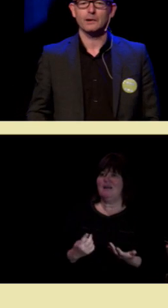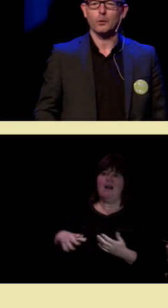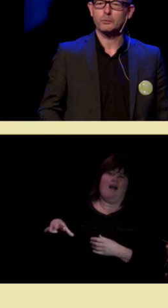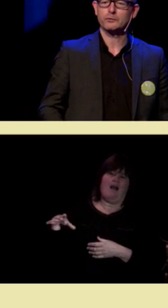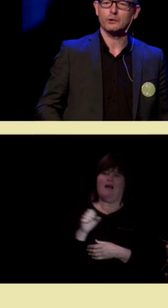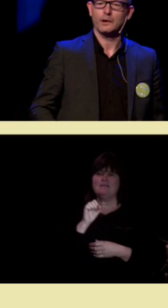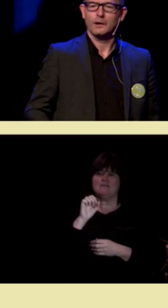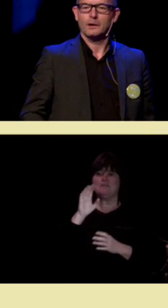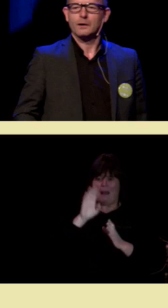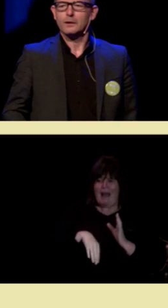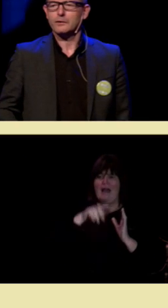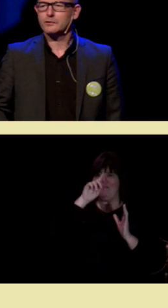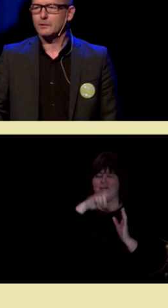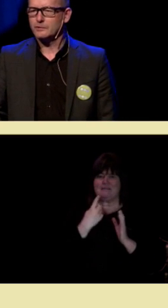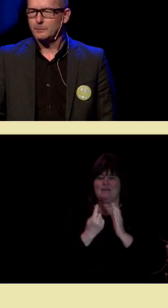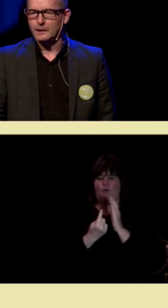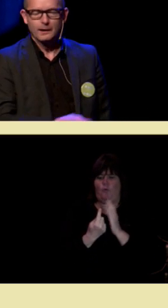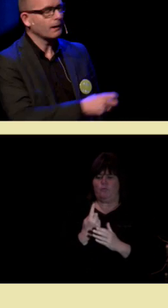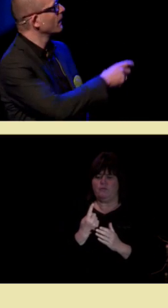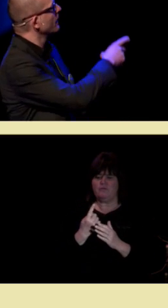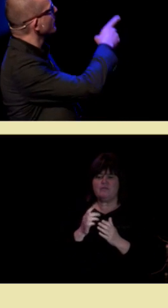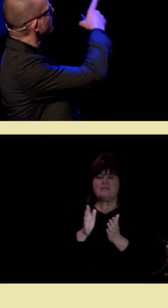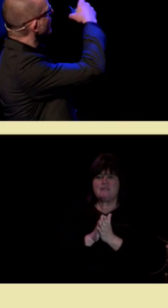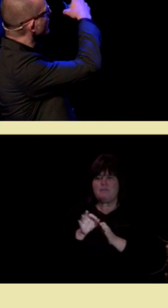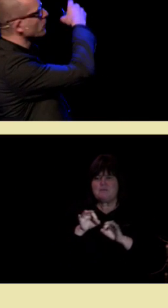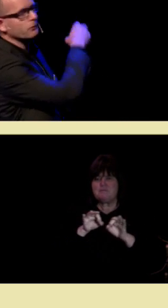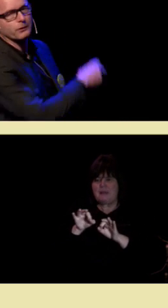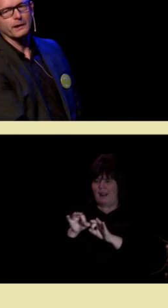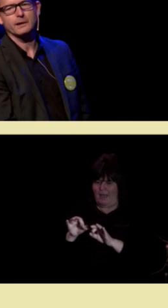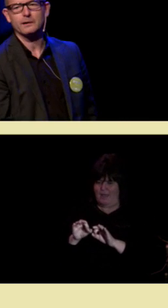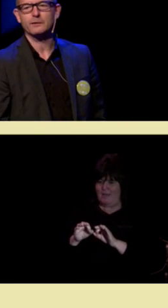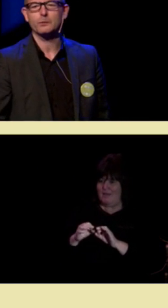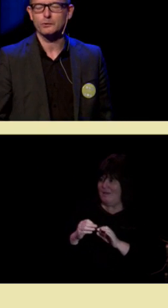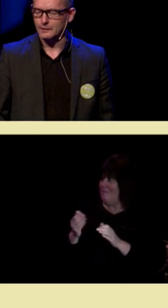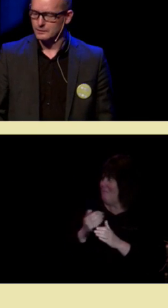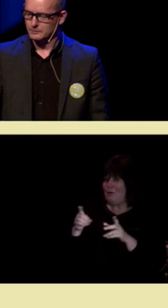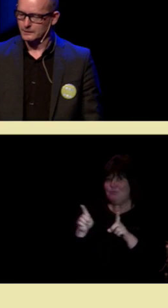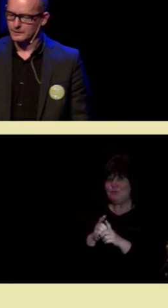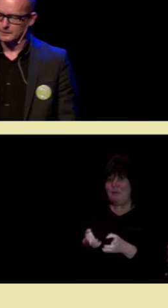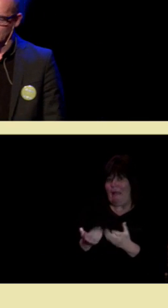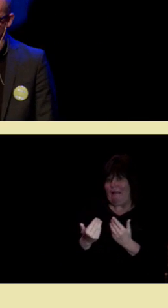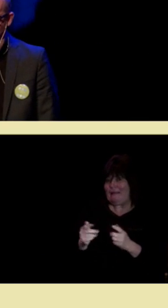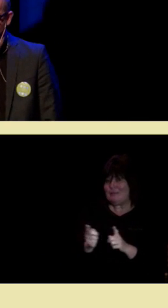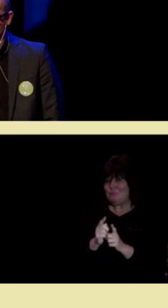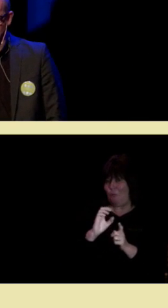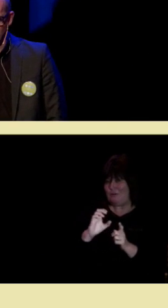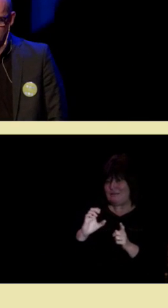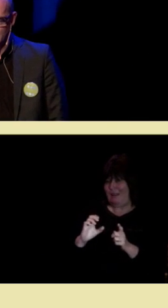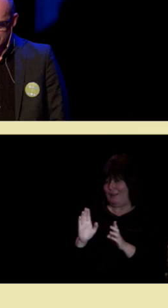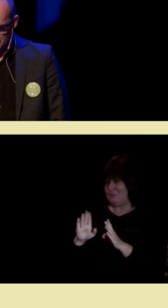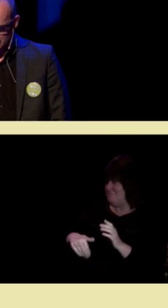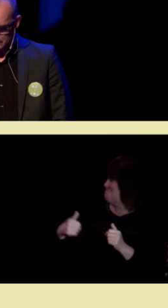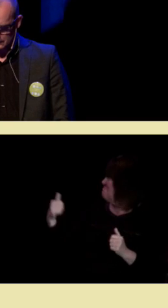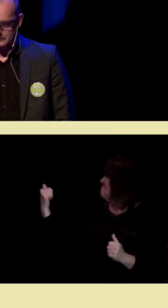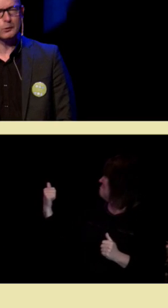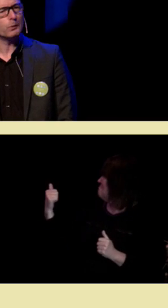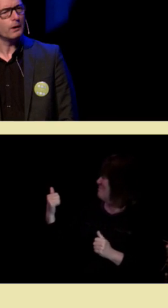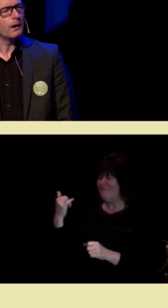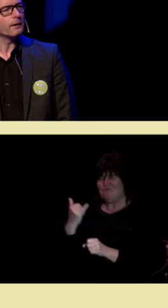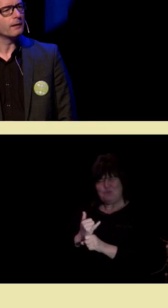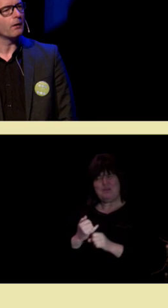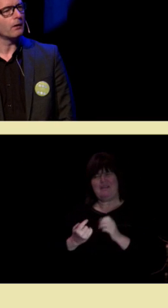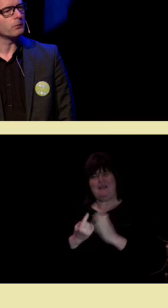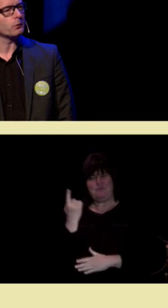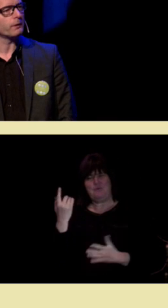menneskelig oppstår fra samspillet mellom sånne enkle små celler som det der. Hvordan er det mulig? Jo,